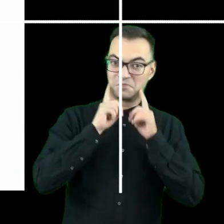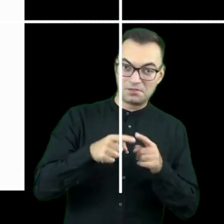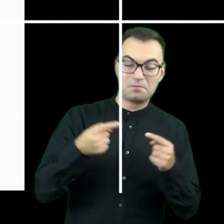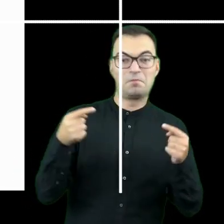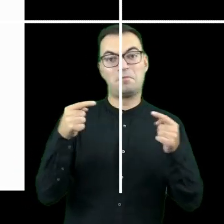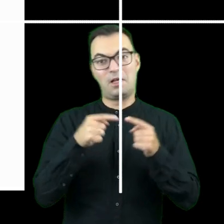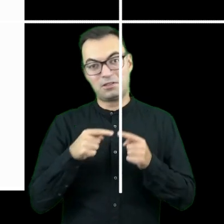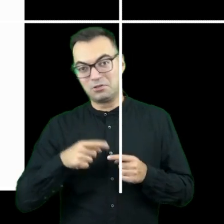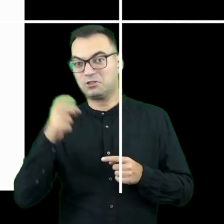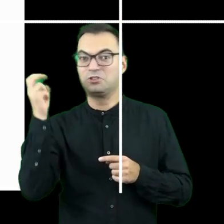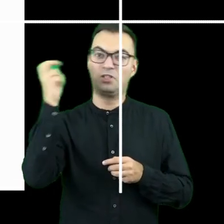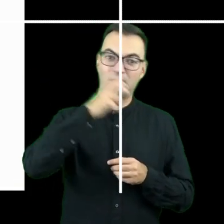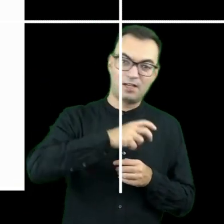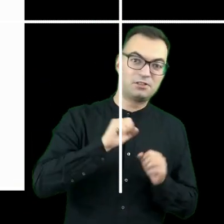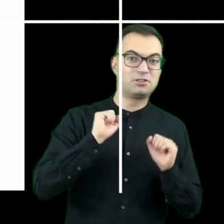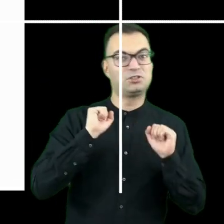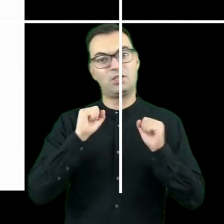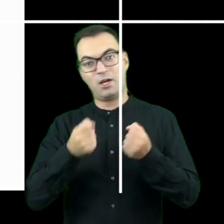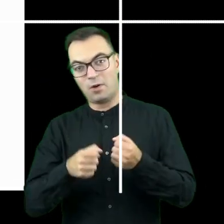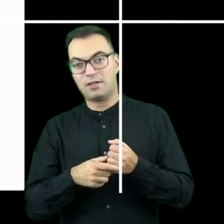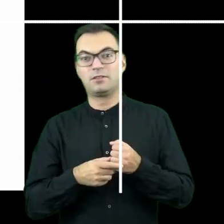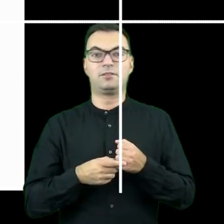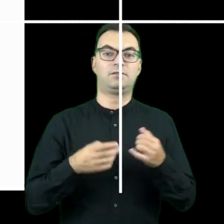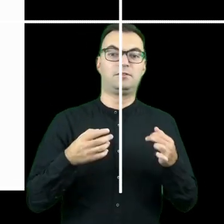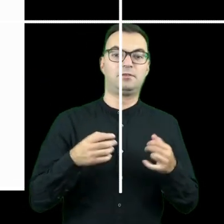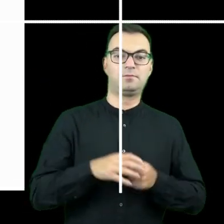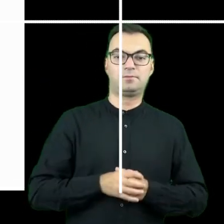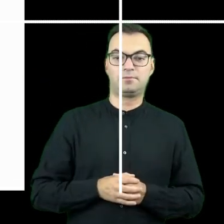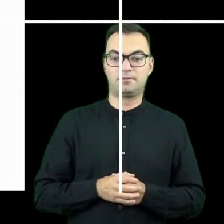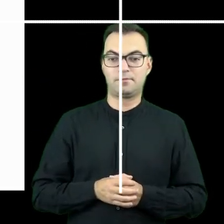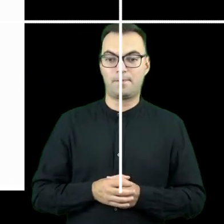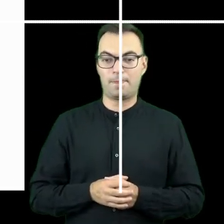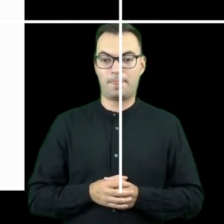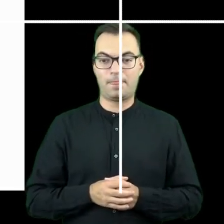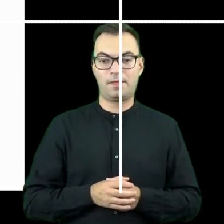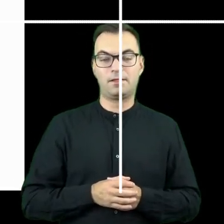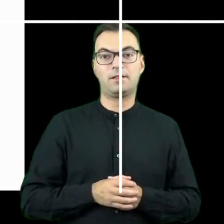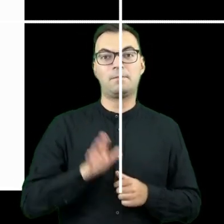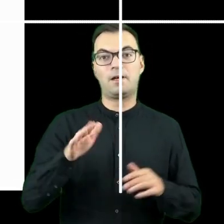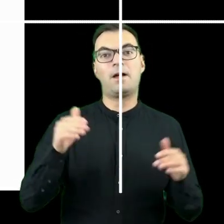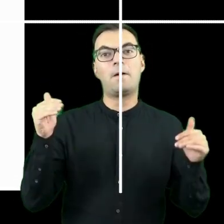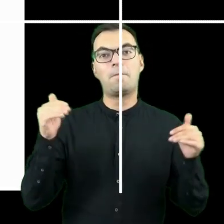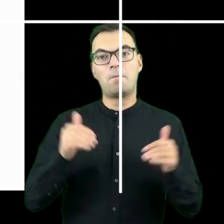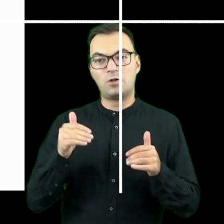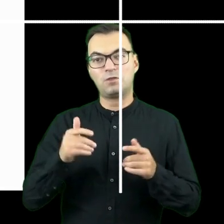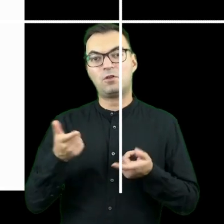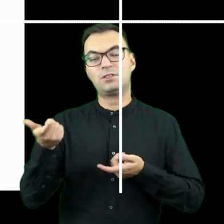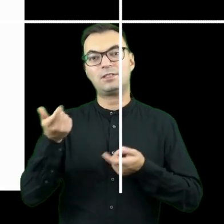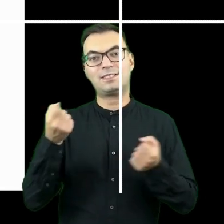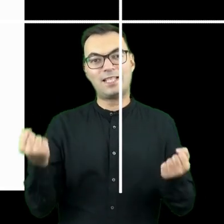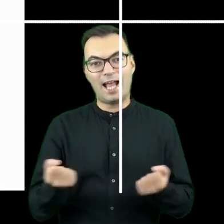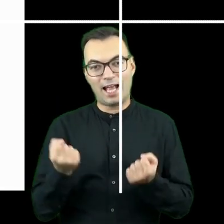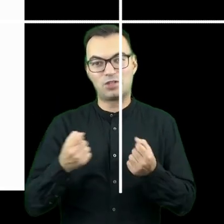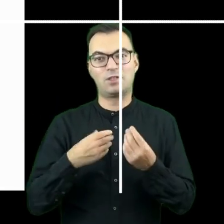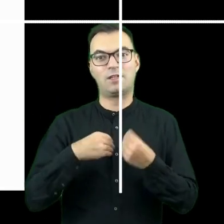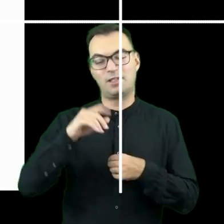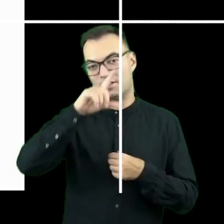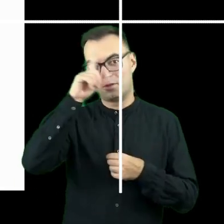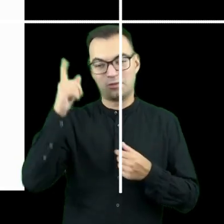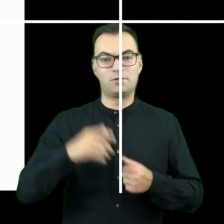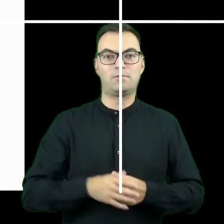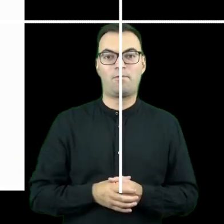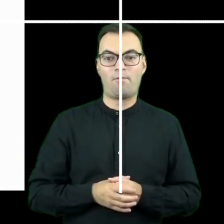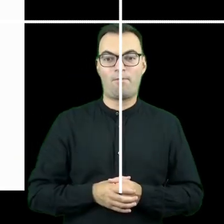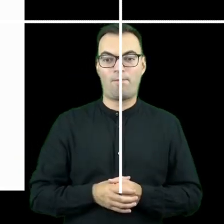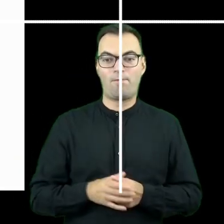skuteczne, na ile ono jest interesujące, na ile ono rzeczywiście ma... potencjał angażowania szerokiej grupy